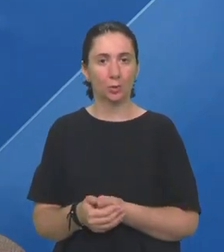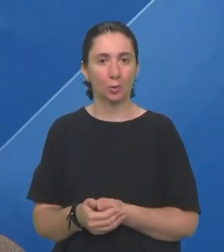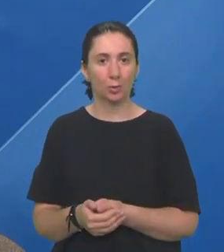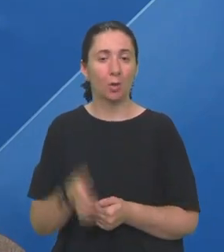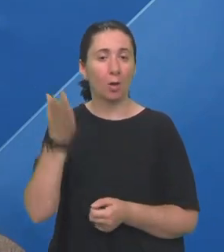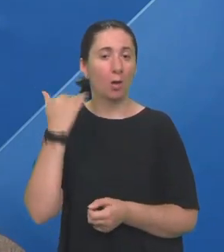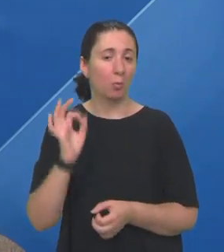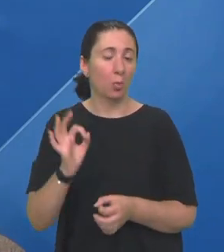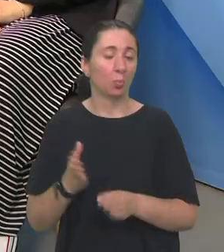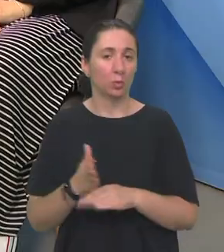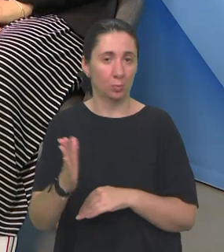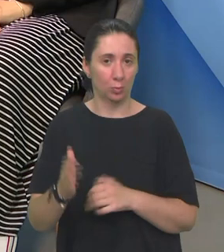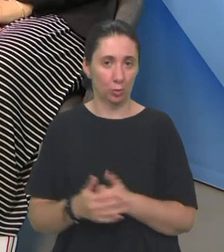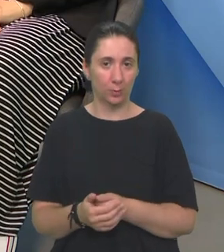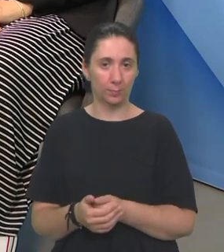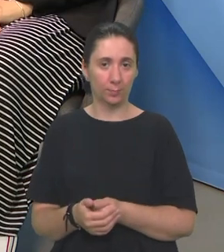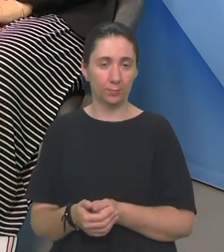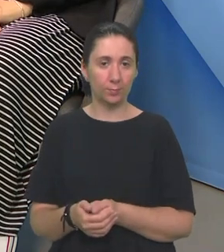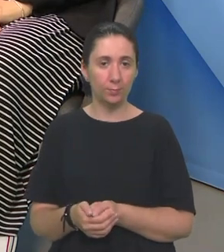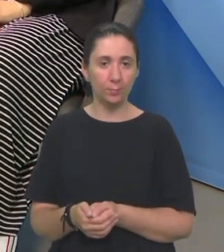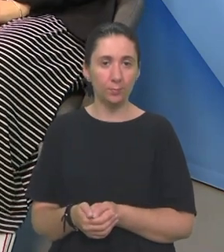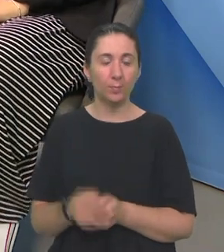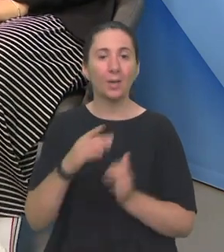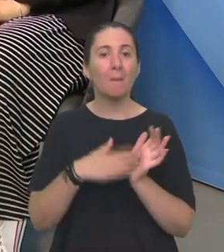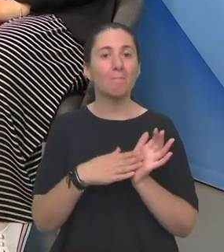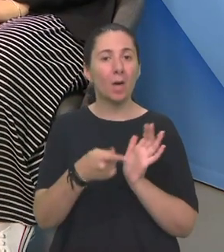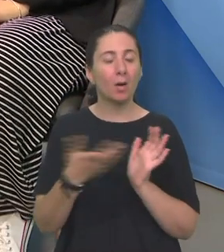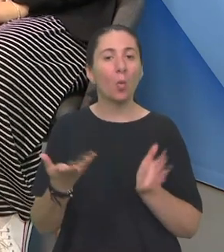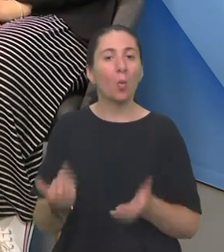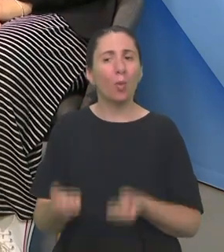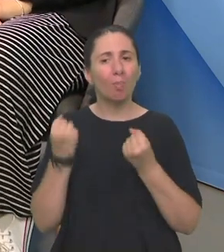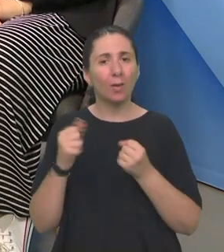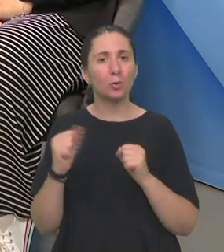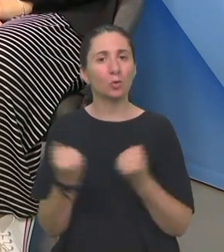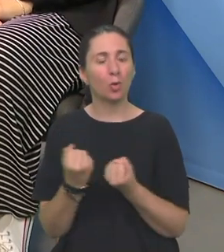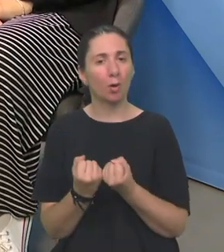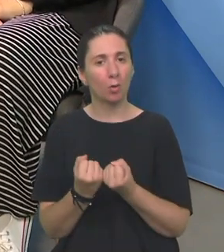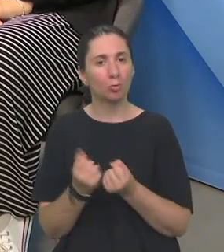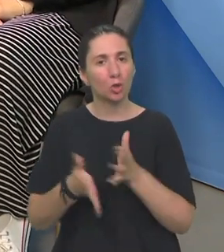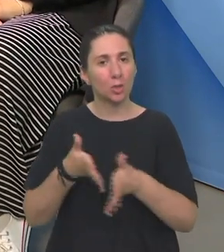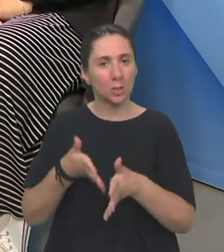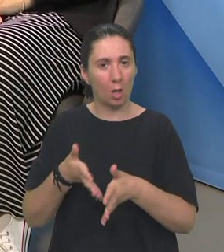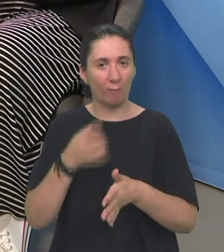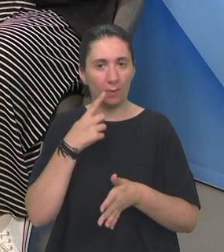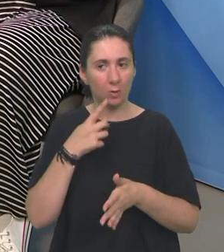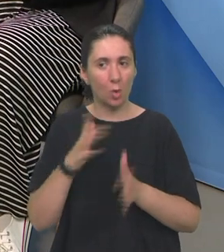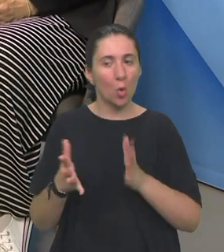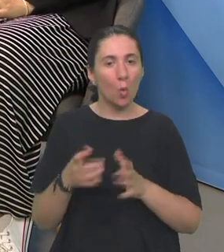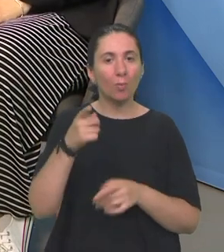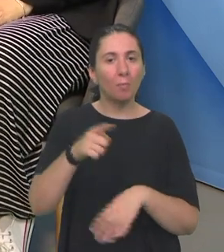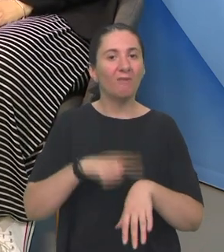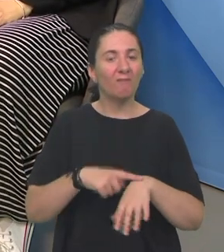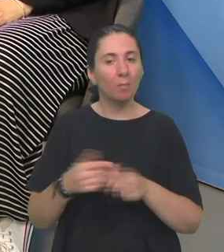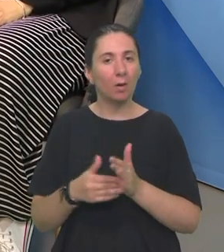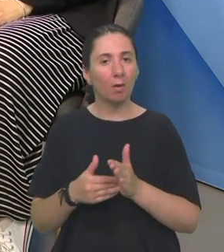dobro sam prošla Marina, koliko je teško naučiti znakovni jezik? Koliko ti je zapravo